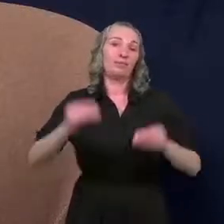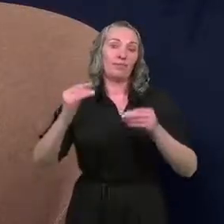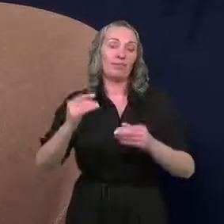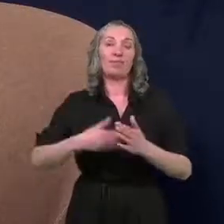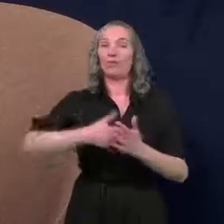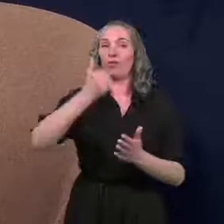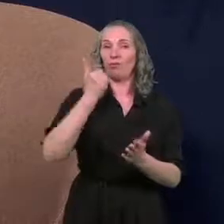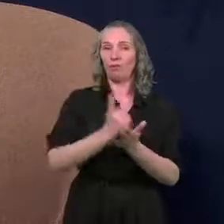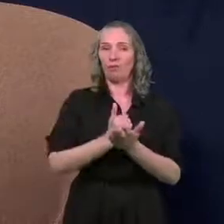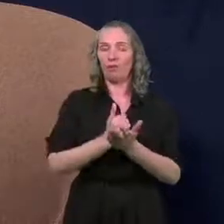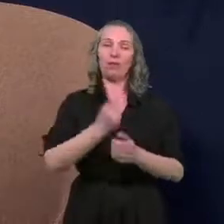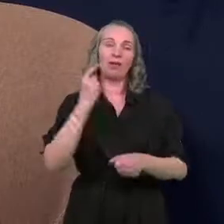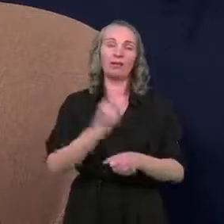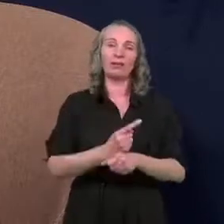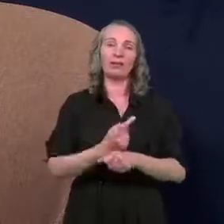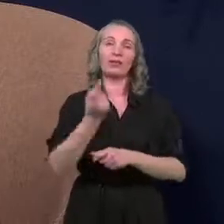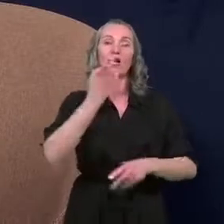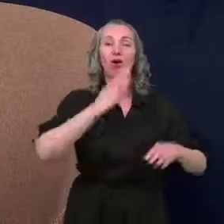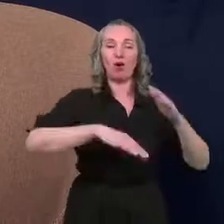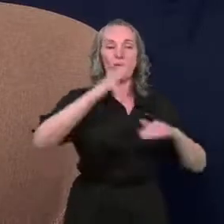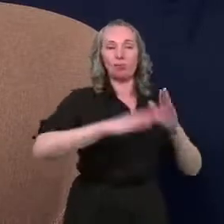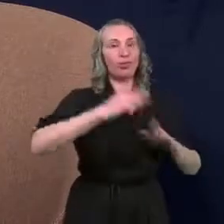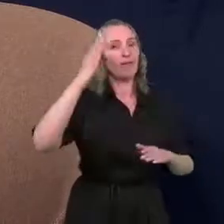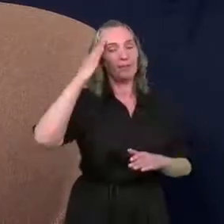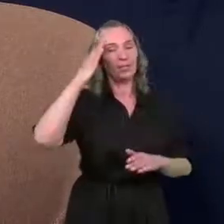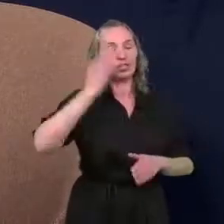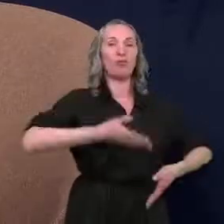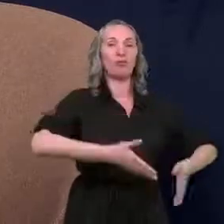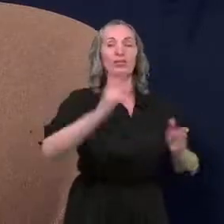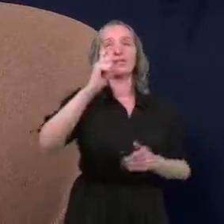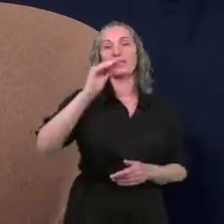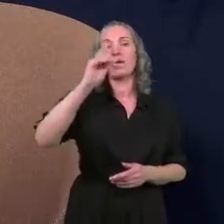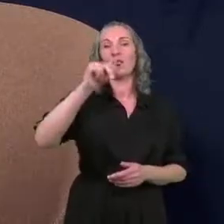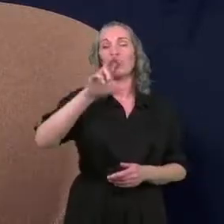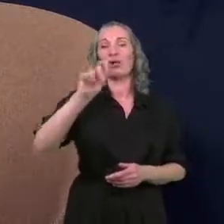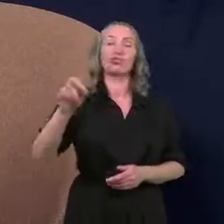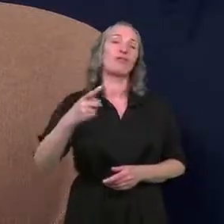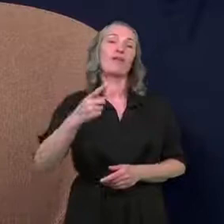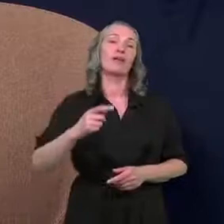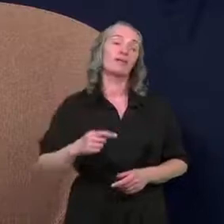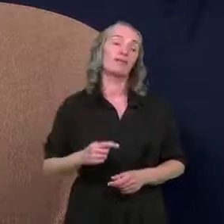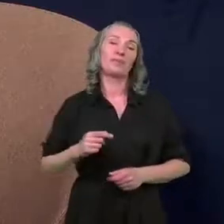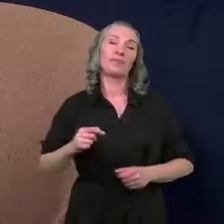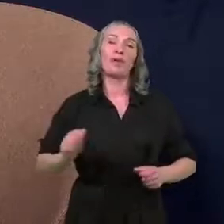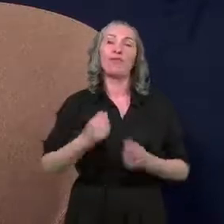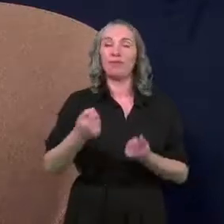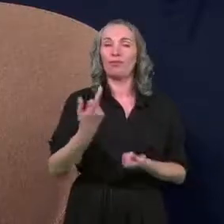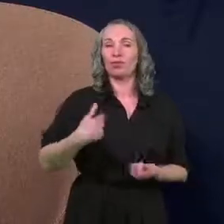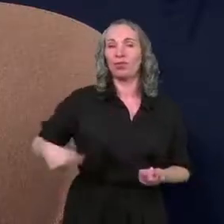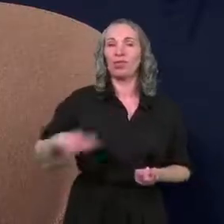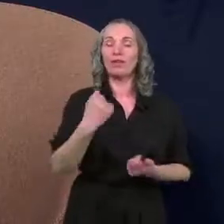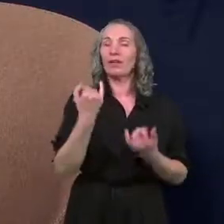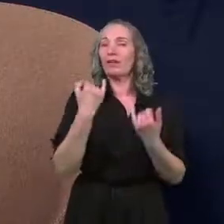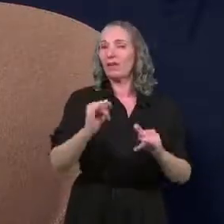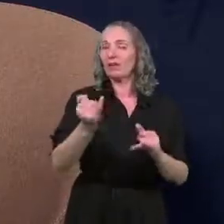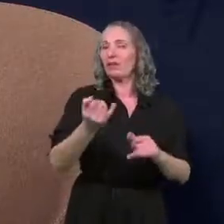podjęła uchwałę i decyzję o budowie mieszkań na ulicy Celulozowej, funkcjonowaliśmy w